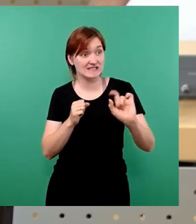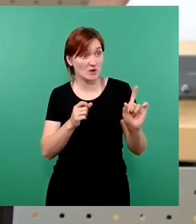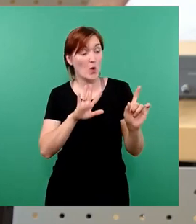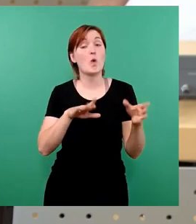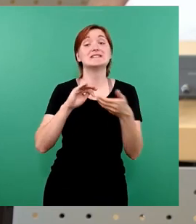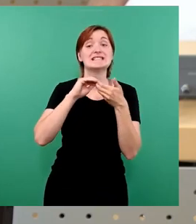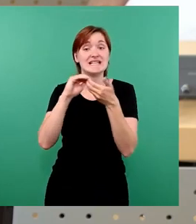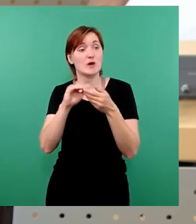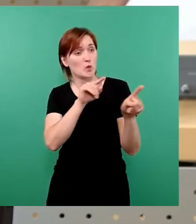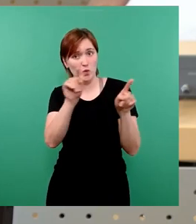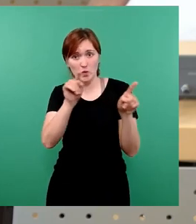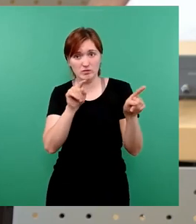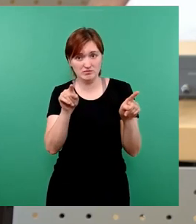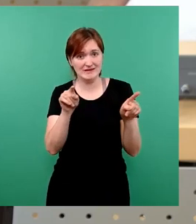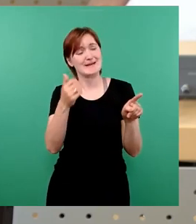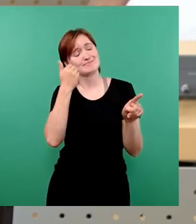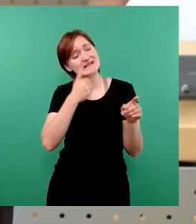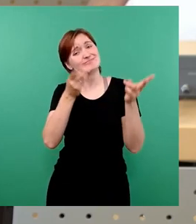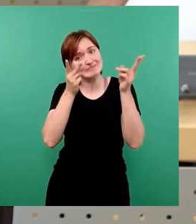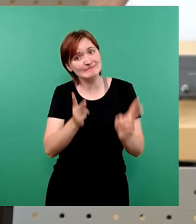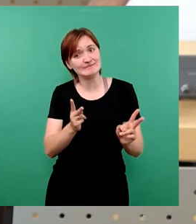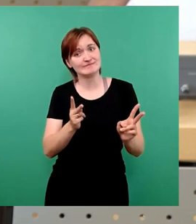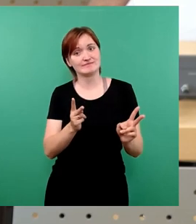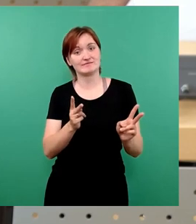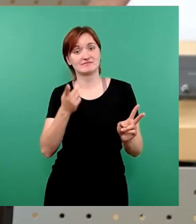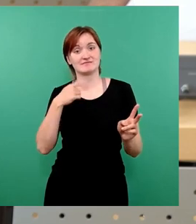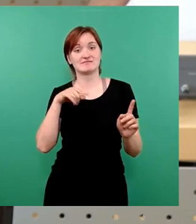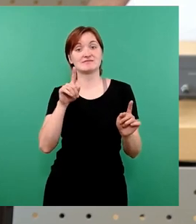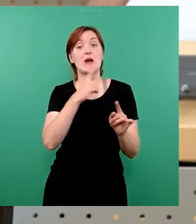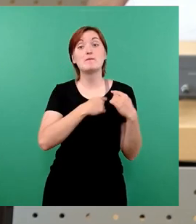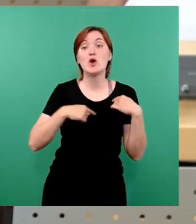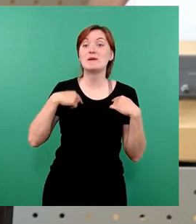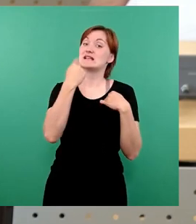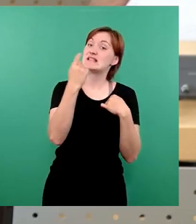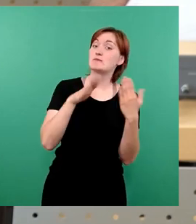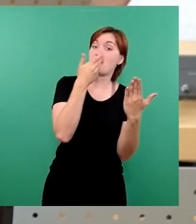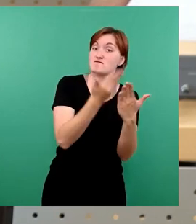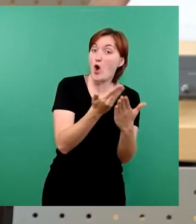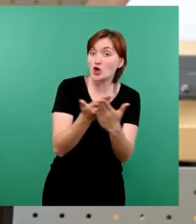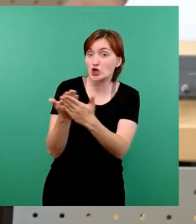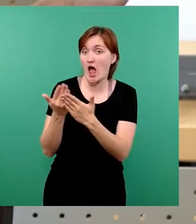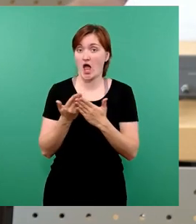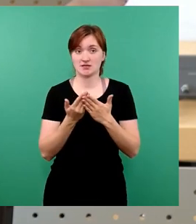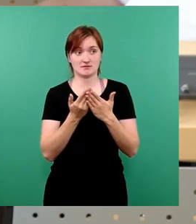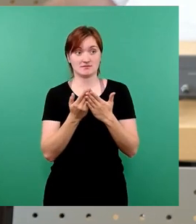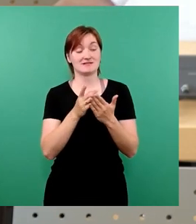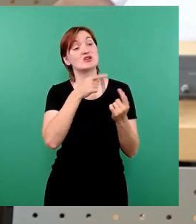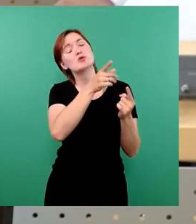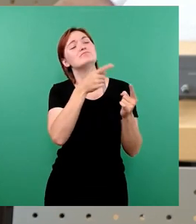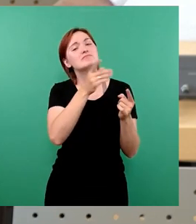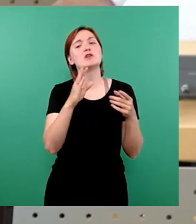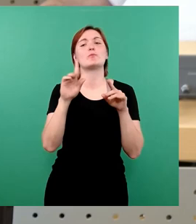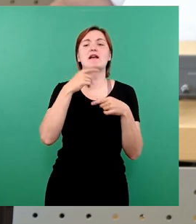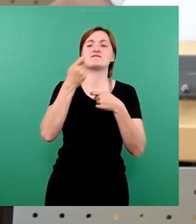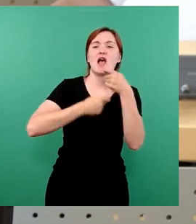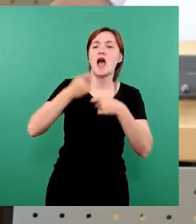auffordern, dann wirklich auch ernsthaft über die Dinge, die der Oberbürgermeister vorgelegt hat, zu verhandeln, dass zumindest ein Einstieg in diesem Jahr